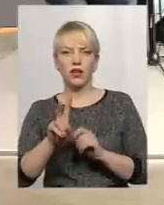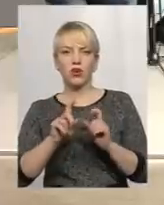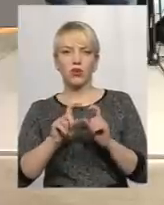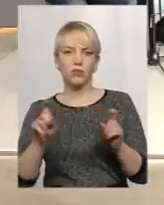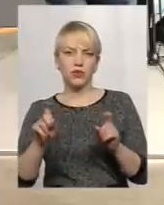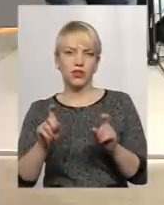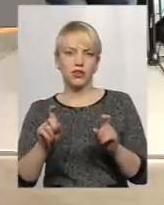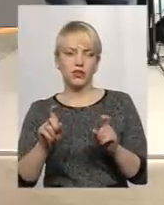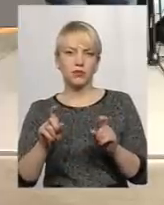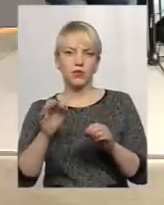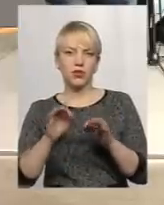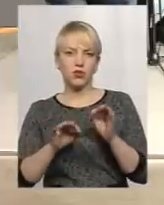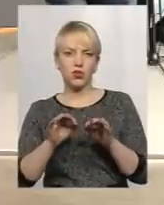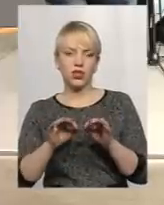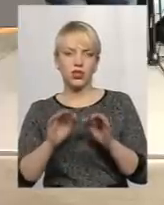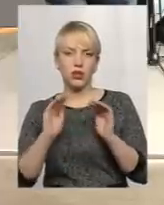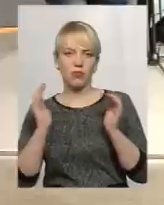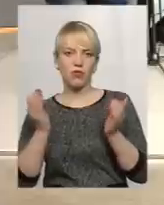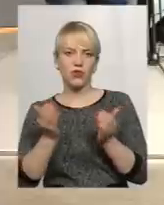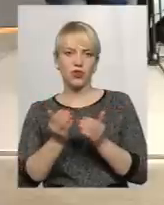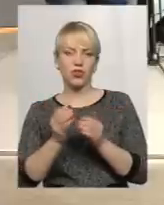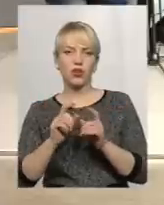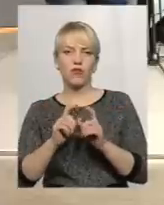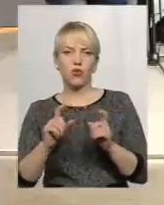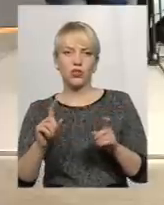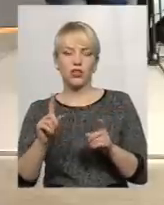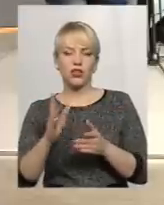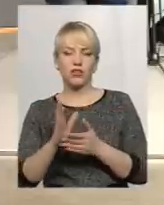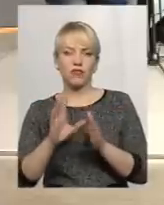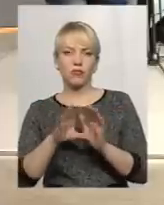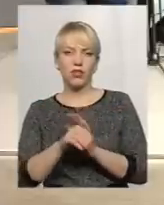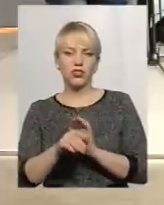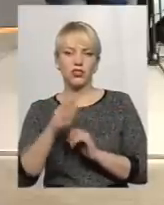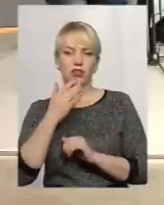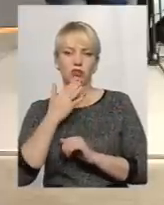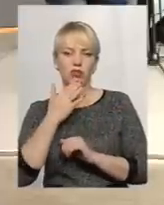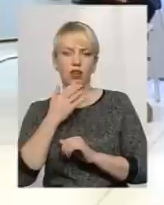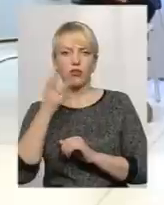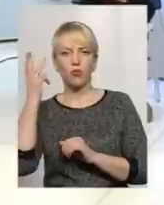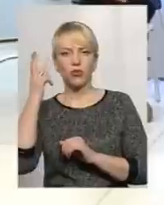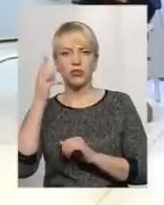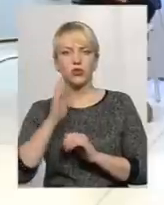природного заповідного фонду, які є в межах Національного природного парку Подільській Товтри,